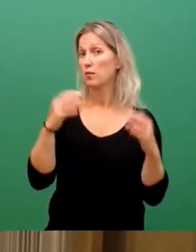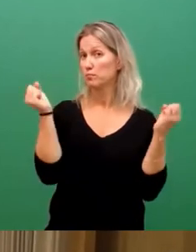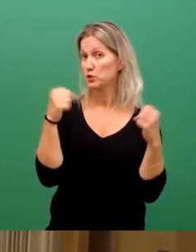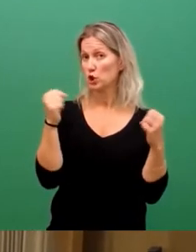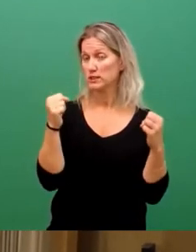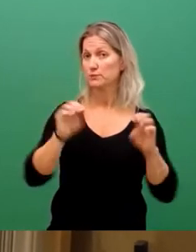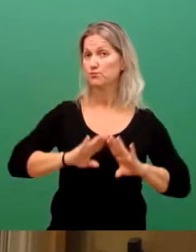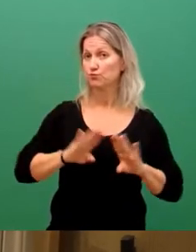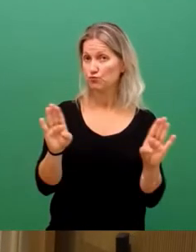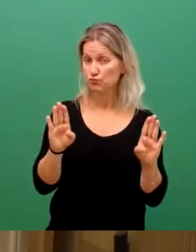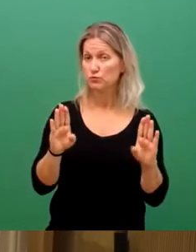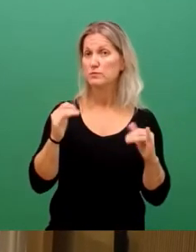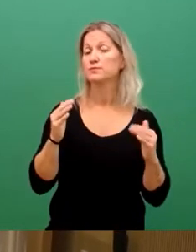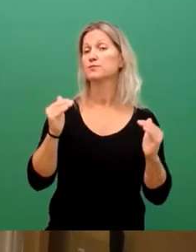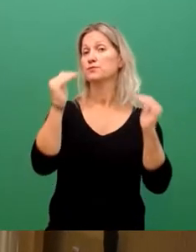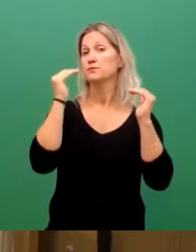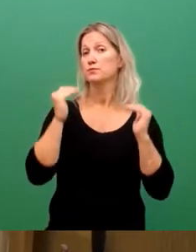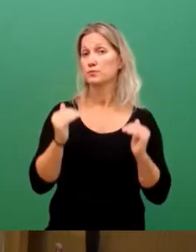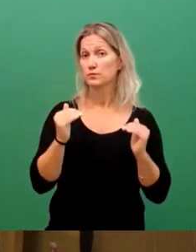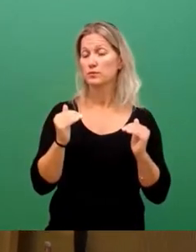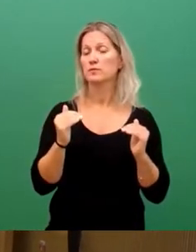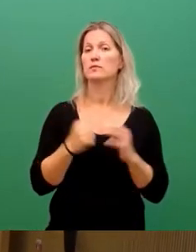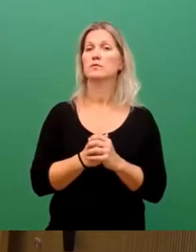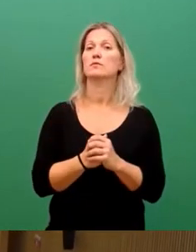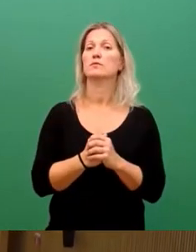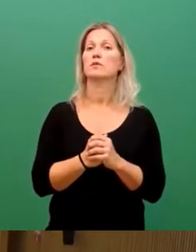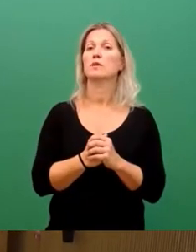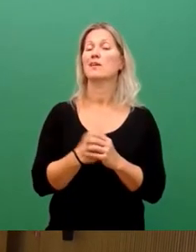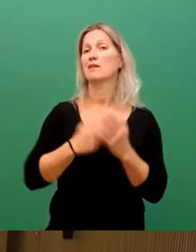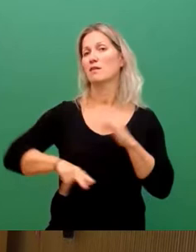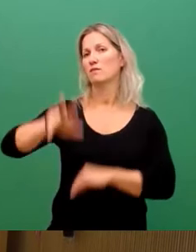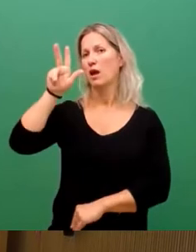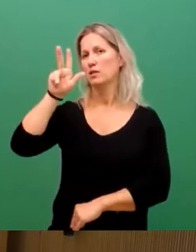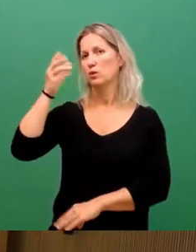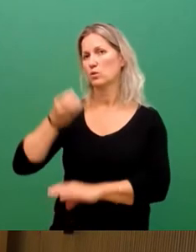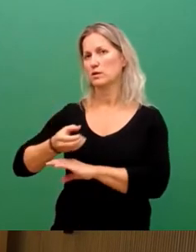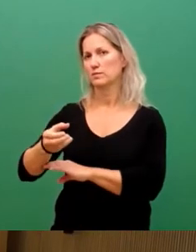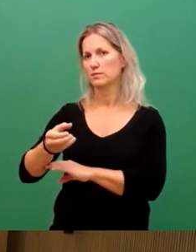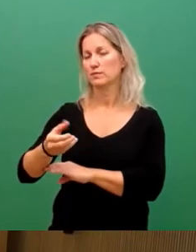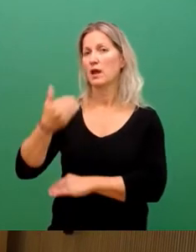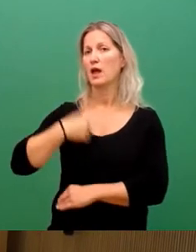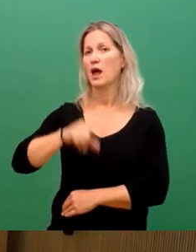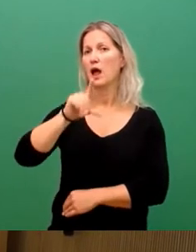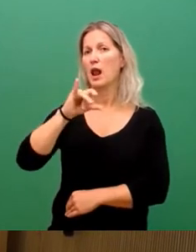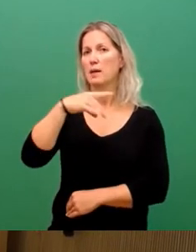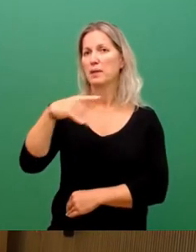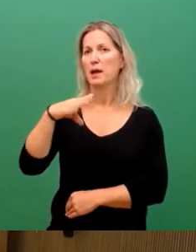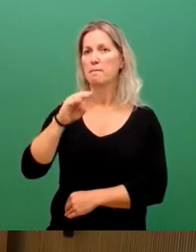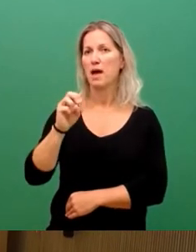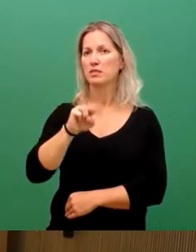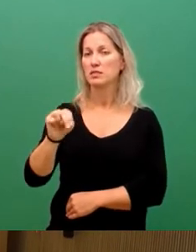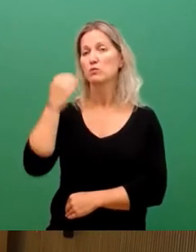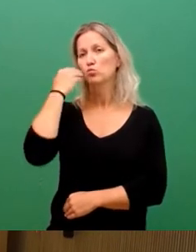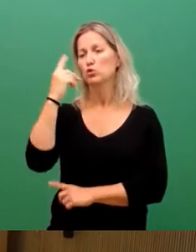kämen damit zur Vereidigung von Herrn Lippmann. Ich darf Sie nach vorne